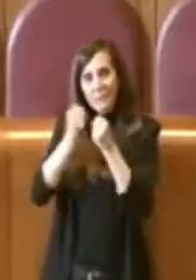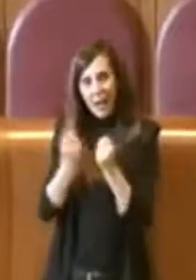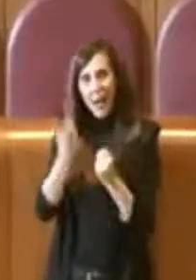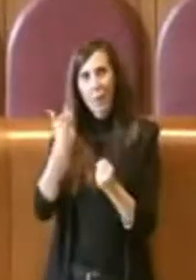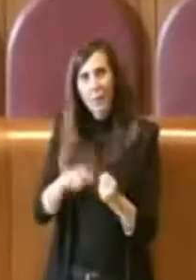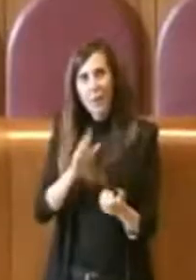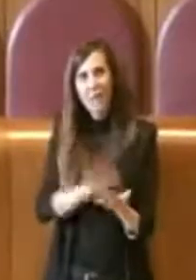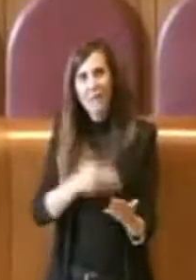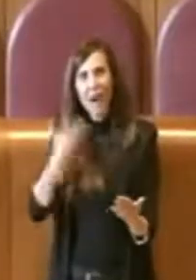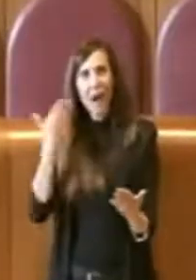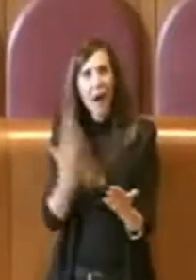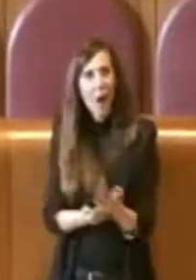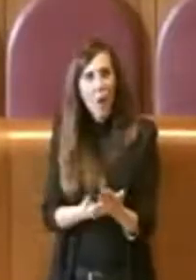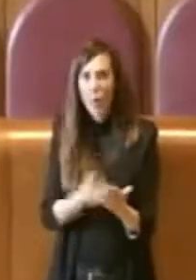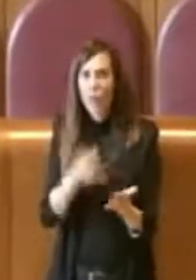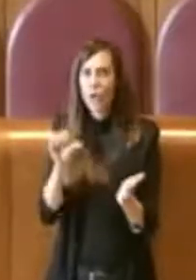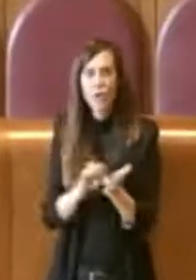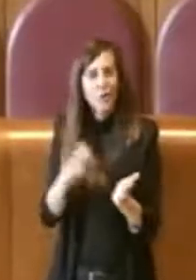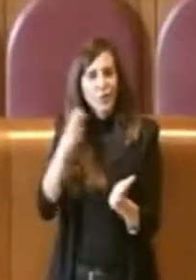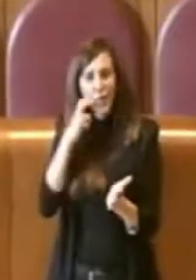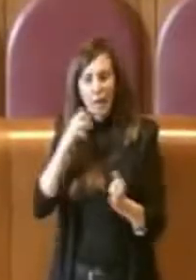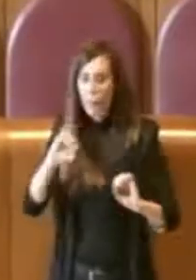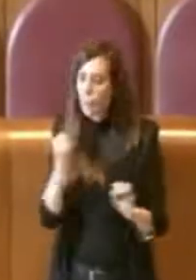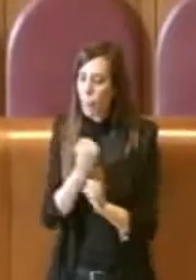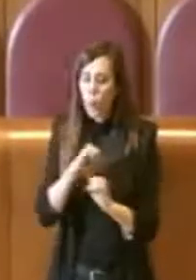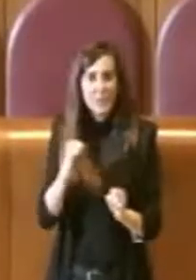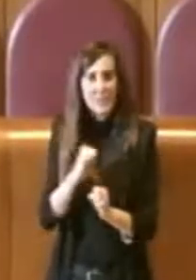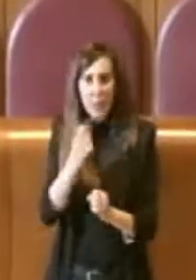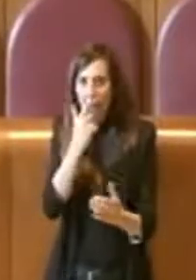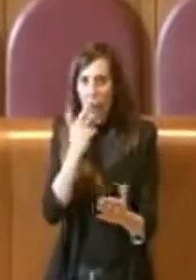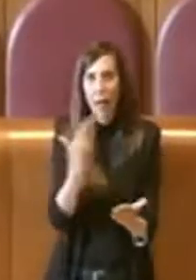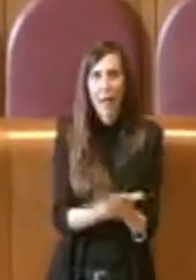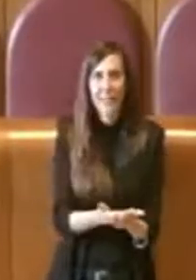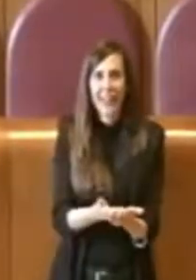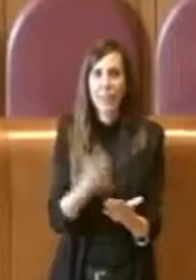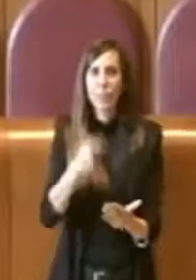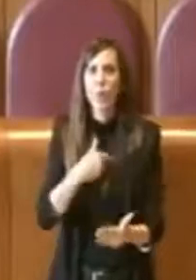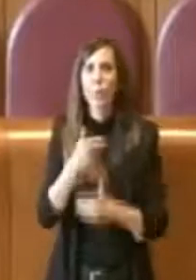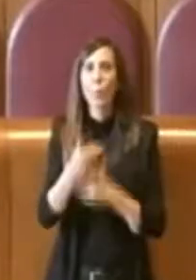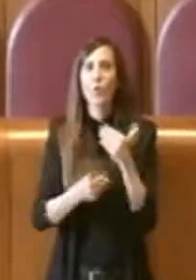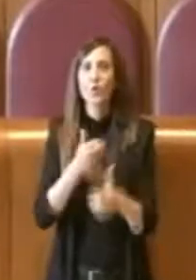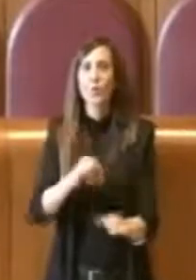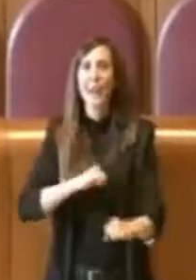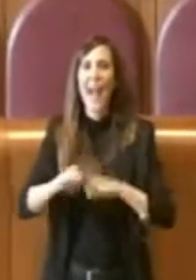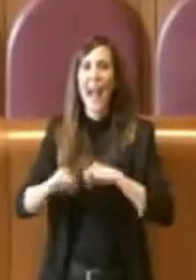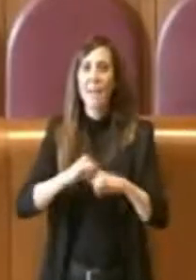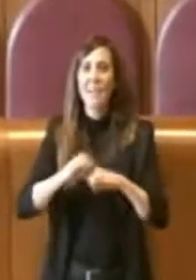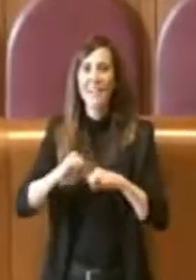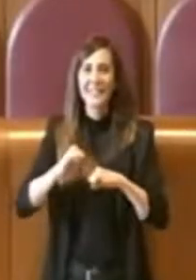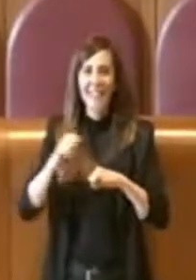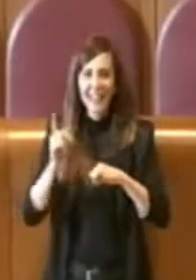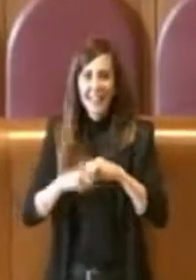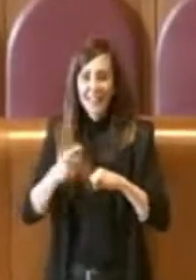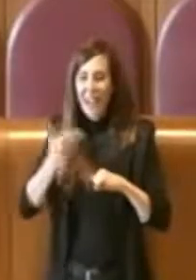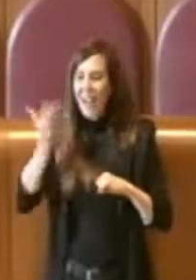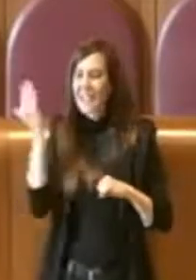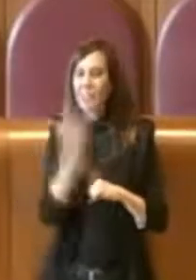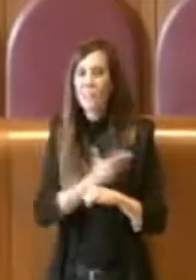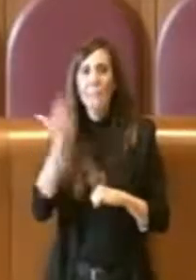centro carni che non poteva essere dato, perché la procedura amministrativa era sbagliata,